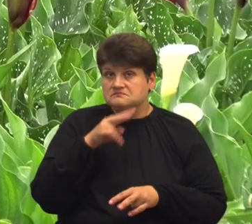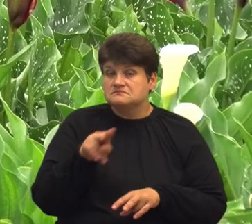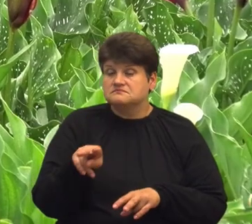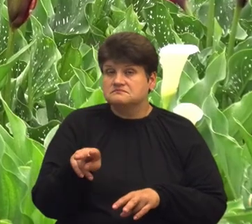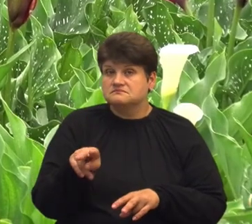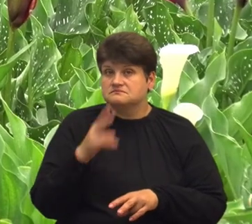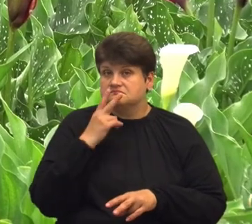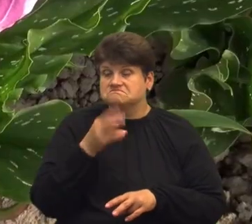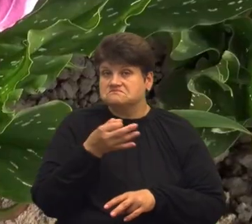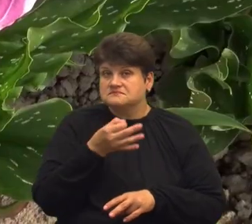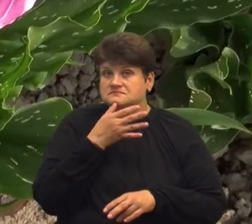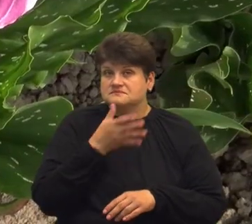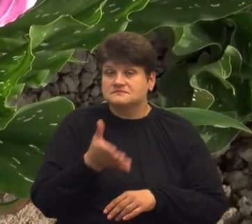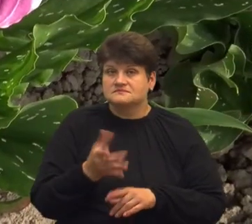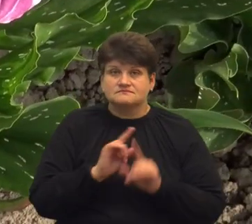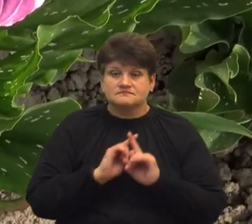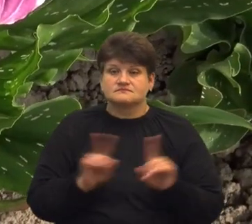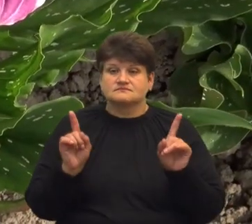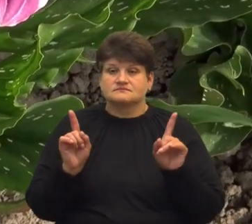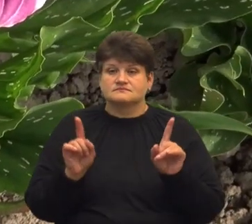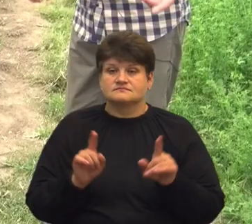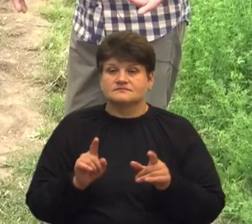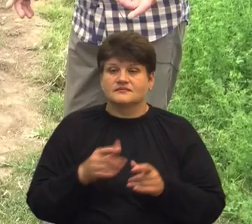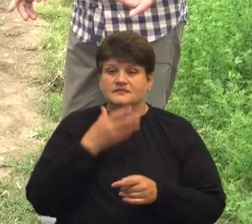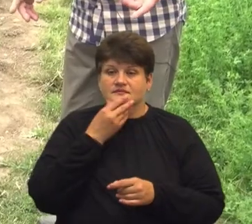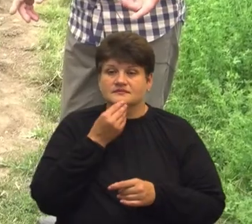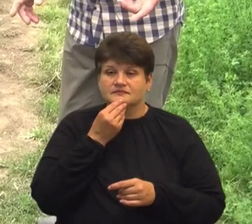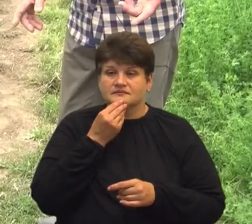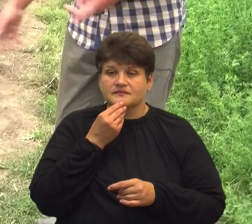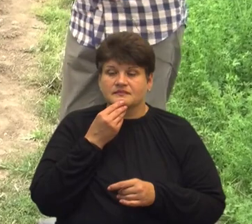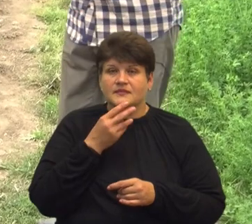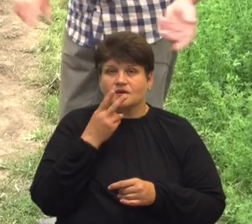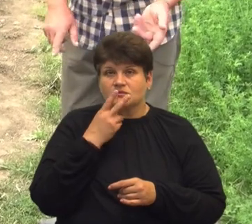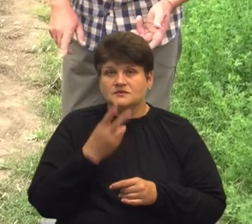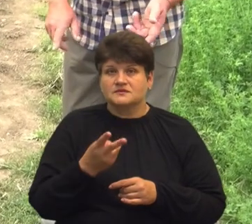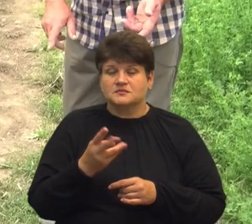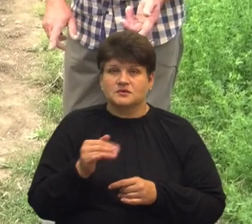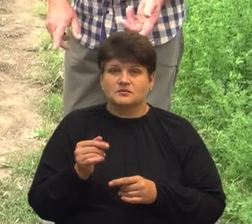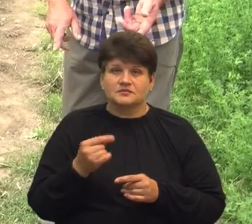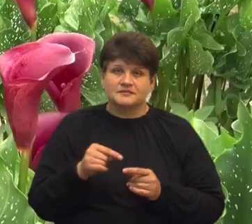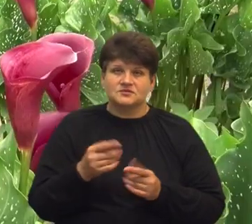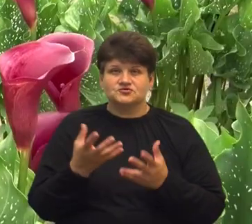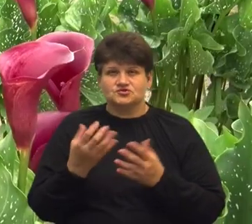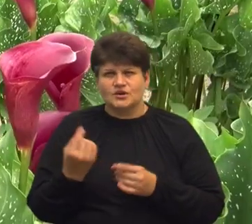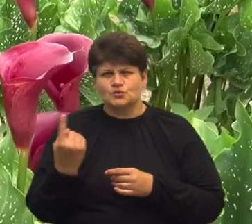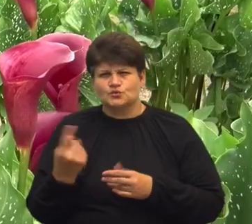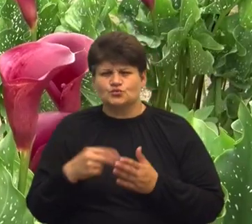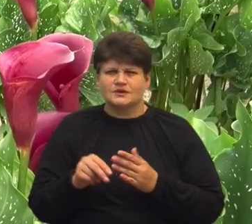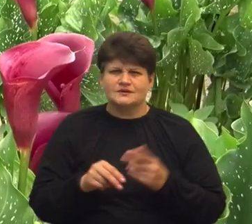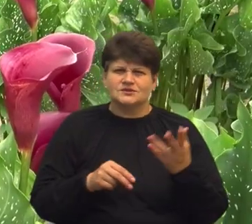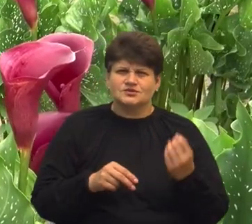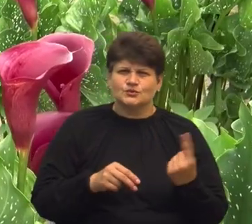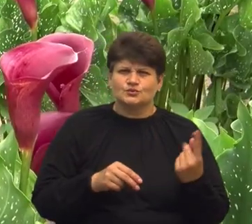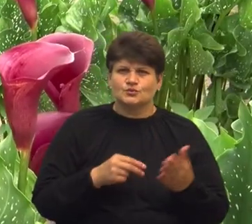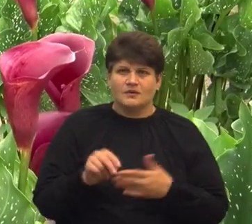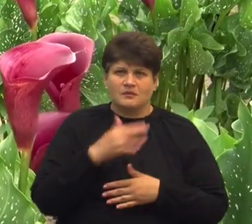привабили мене своєю неповторністю, своєю красою. Спочатку дві цибули не купив, потім вернувся, ще одну купив. Я багато